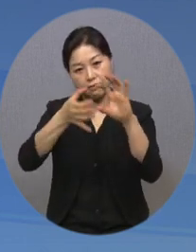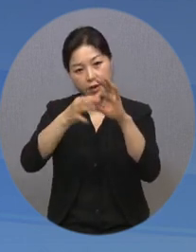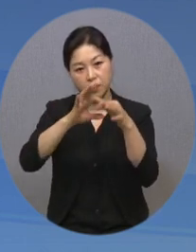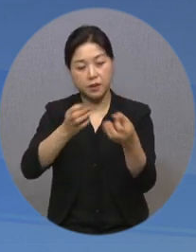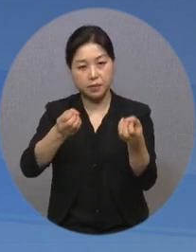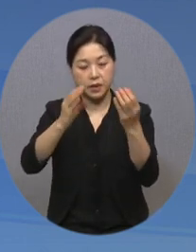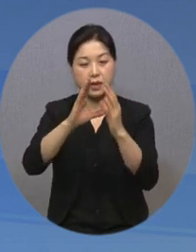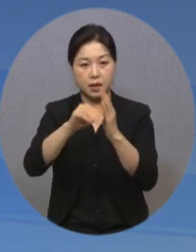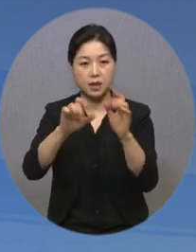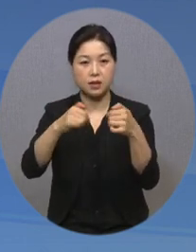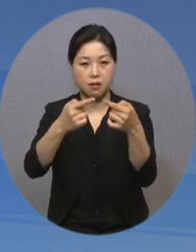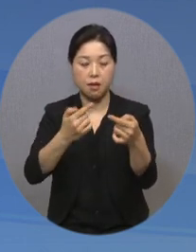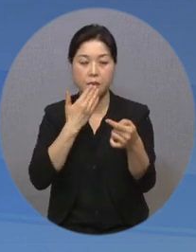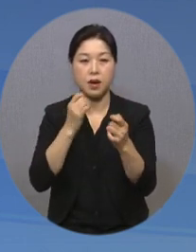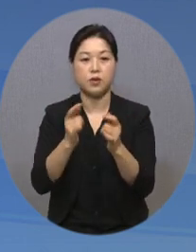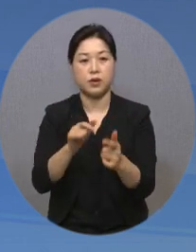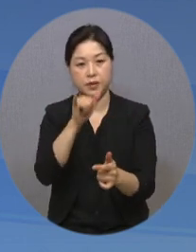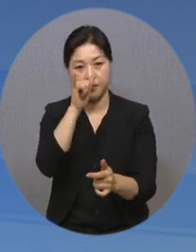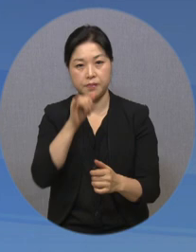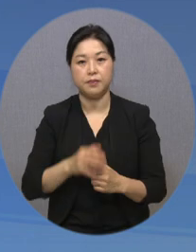참가할 기회가 부여됩니다.